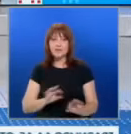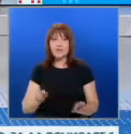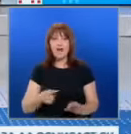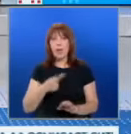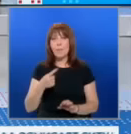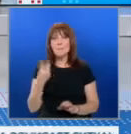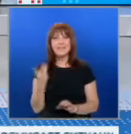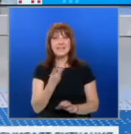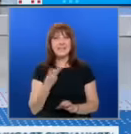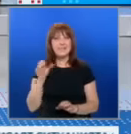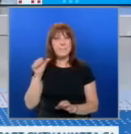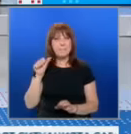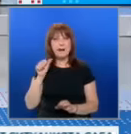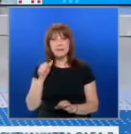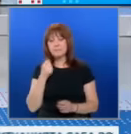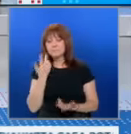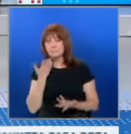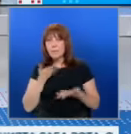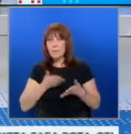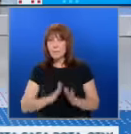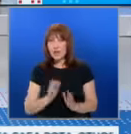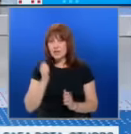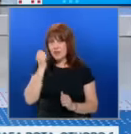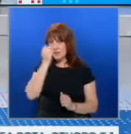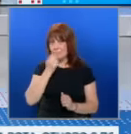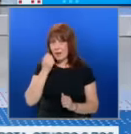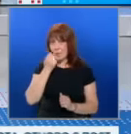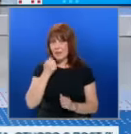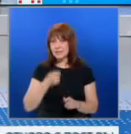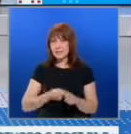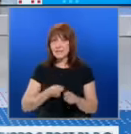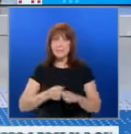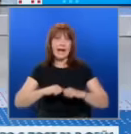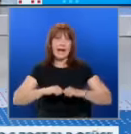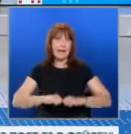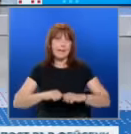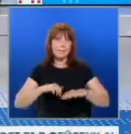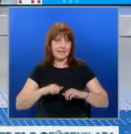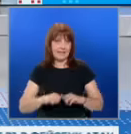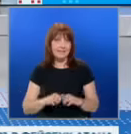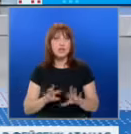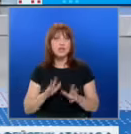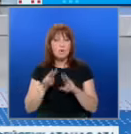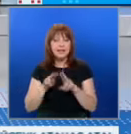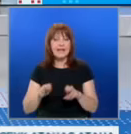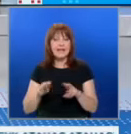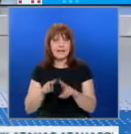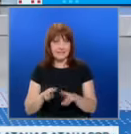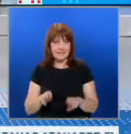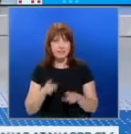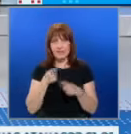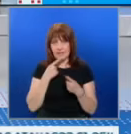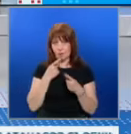политически формации поражда спекулации по отношение на сформирането на кабината. Според анализаторите, с които по света и о нас